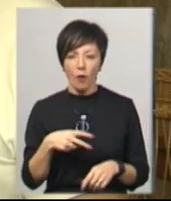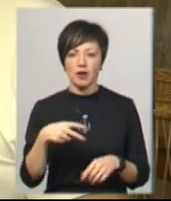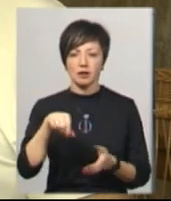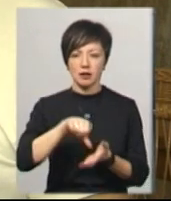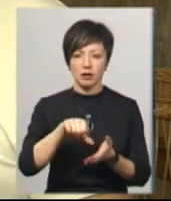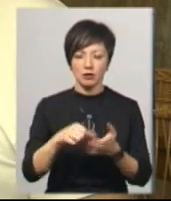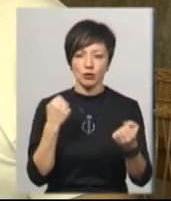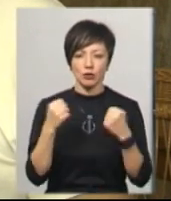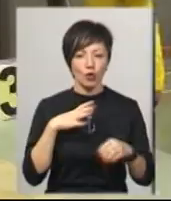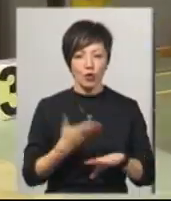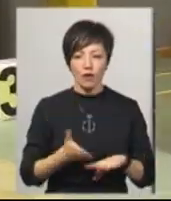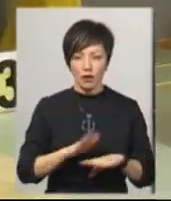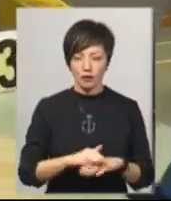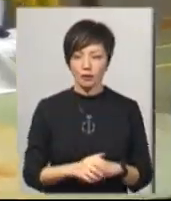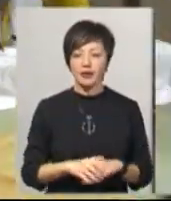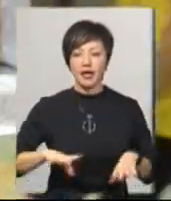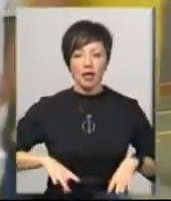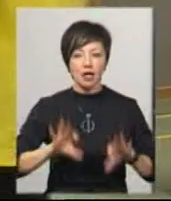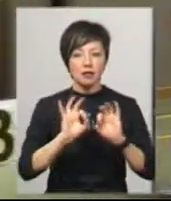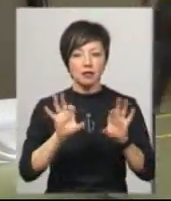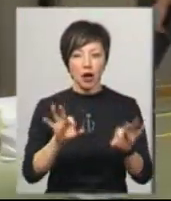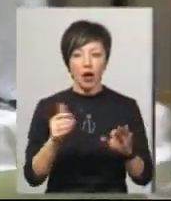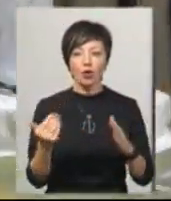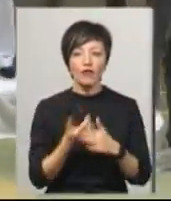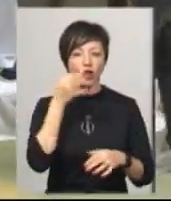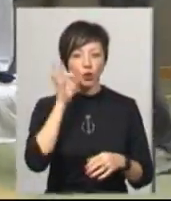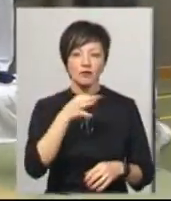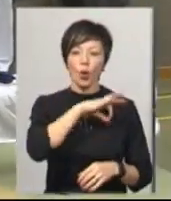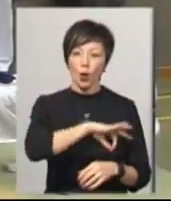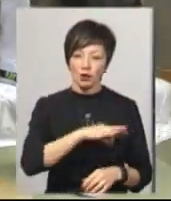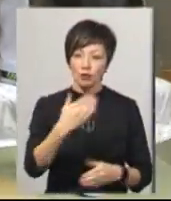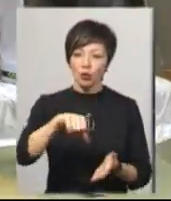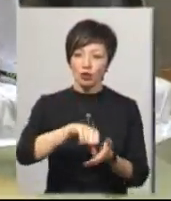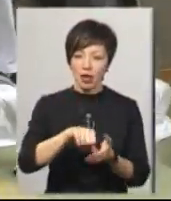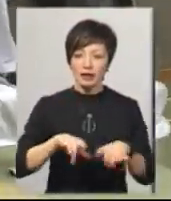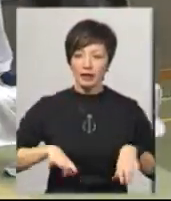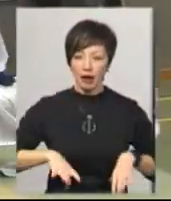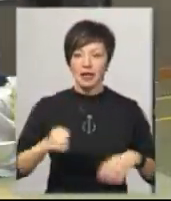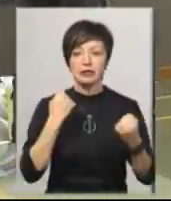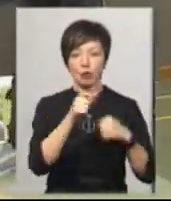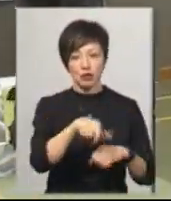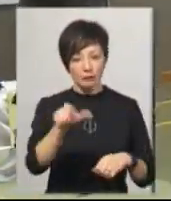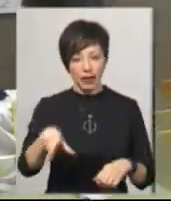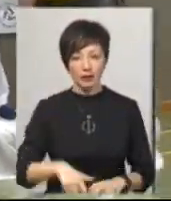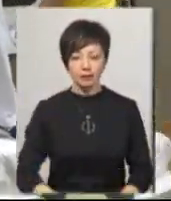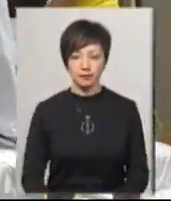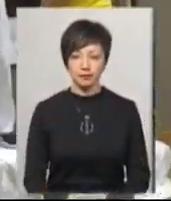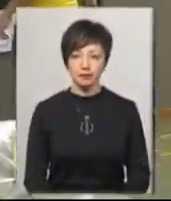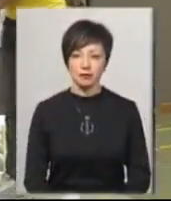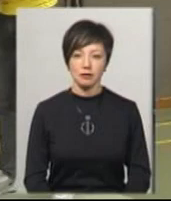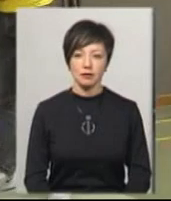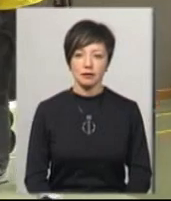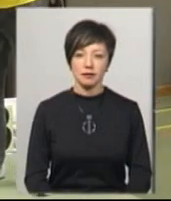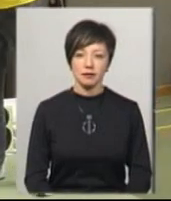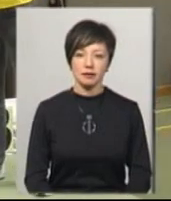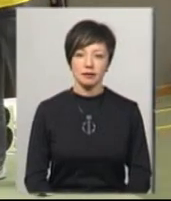йому було дуже тяжко. За словами Гарія Осідлевича, новий досі був корисний і йому, як учаснику та тренеру і спортсменам. Світлана Поробок, Іван Мовчан. Новини на